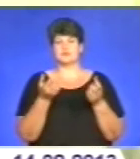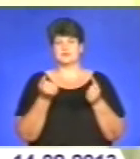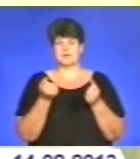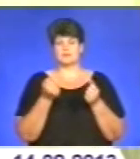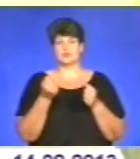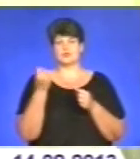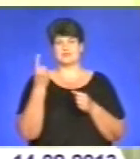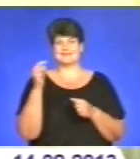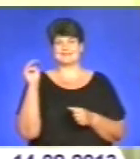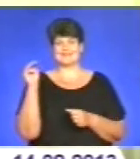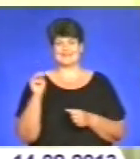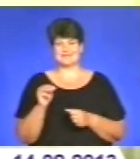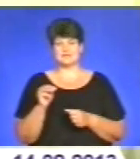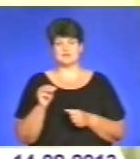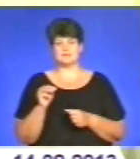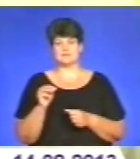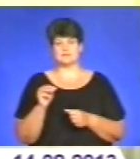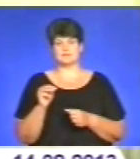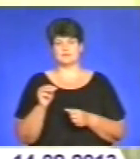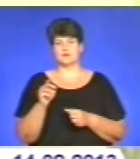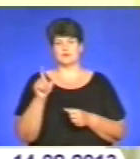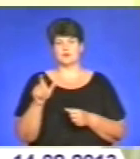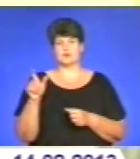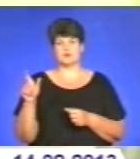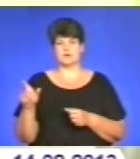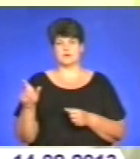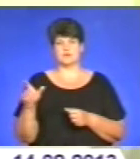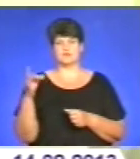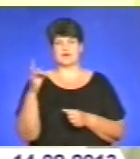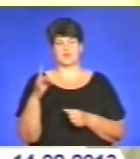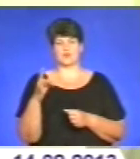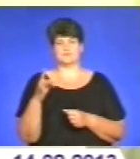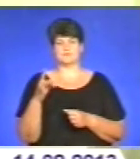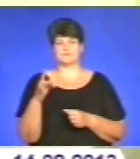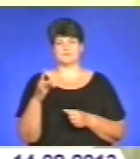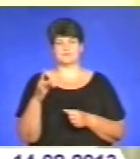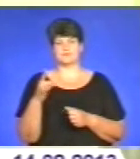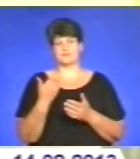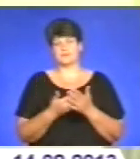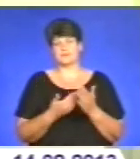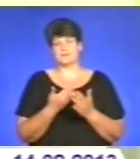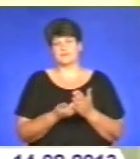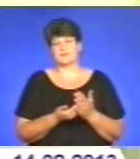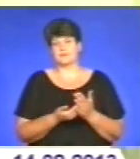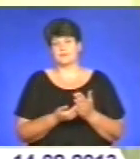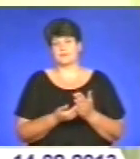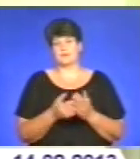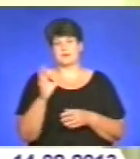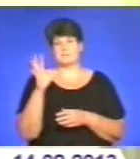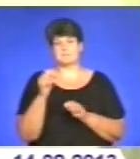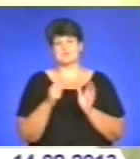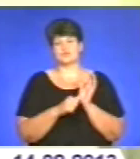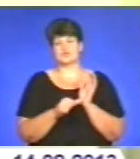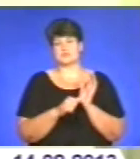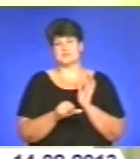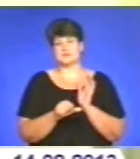11 тисяч громадян районів. Близно 560